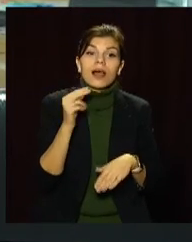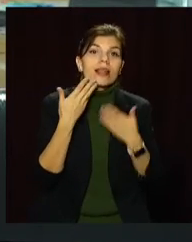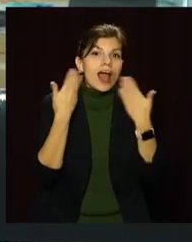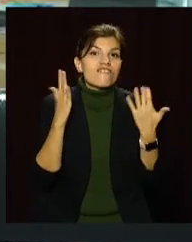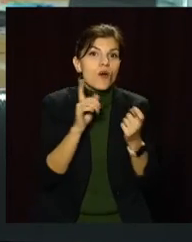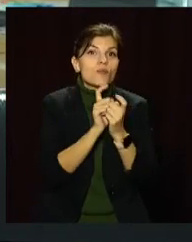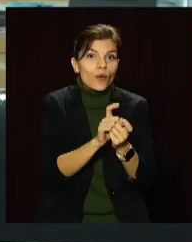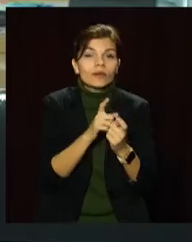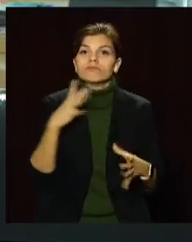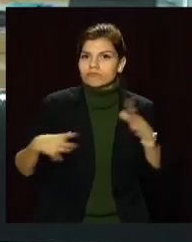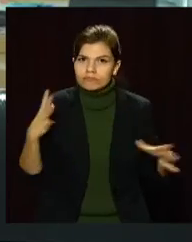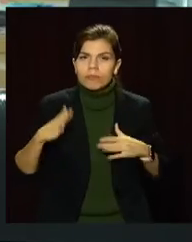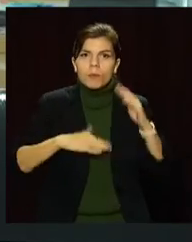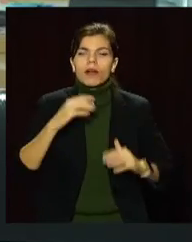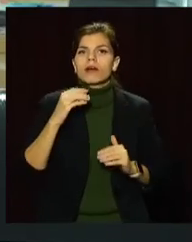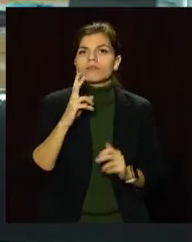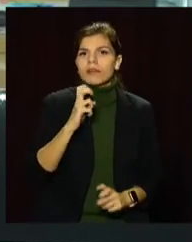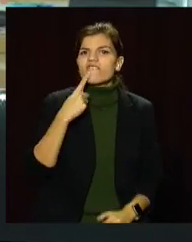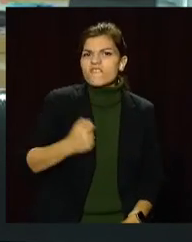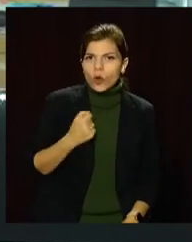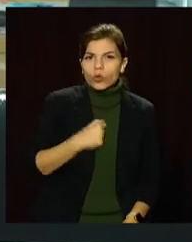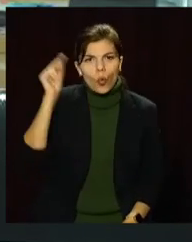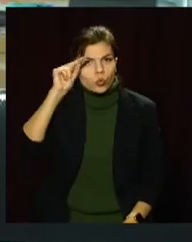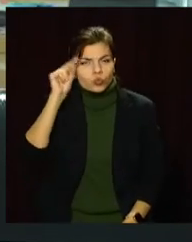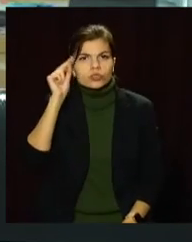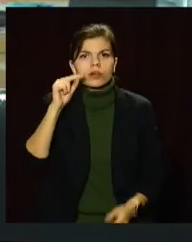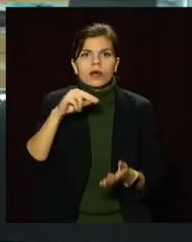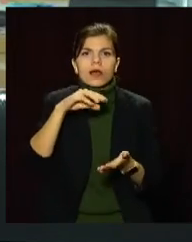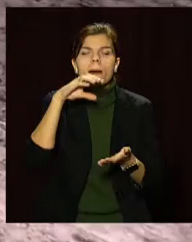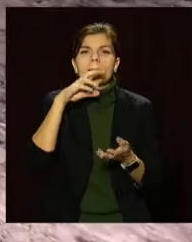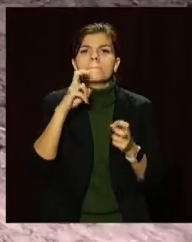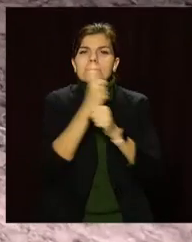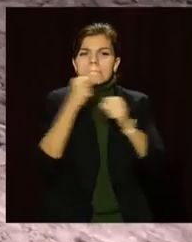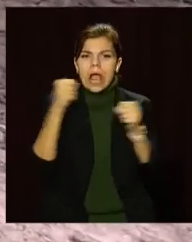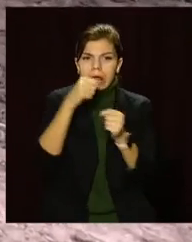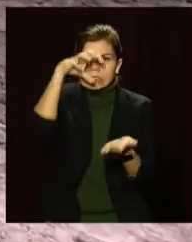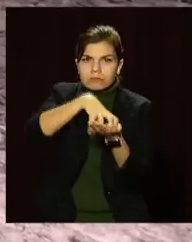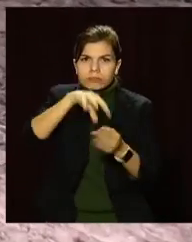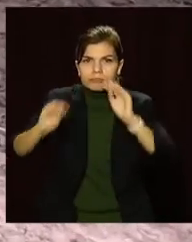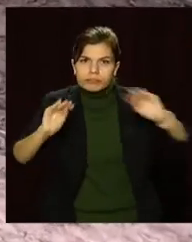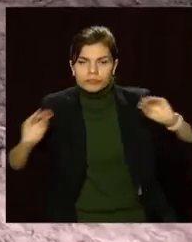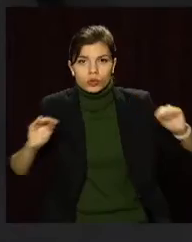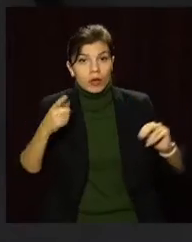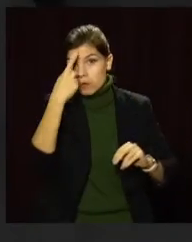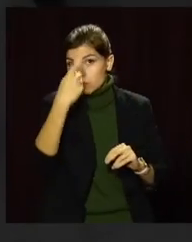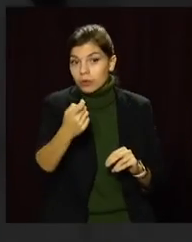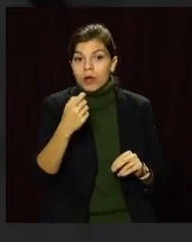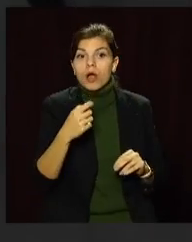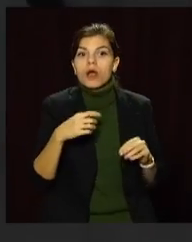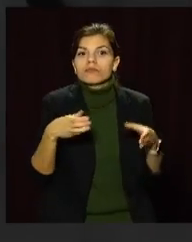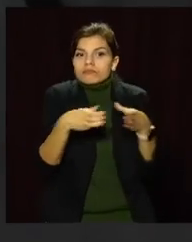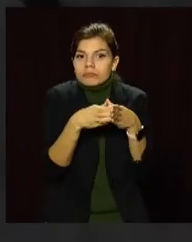практичні тренування військових. Вони вчаться облаштовувати мінно-вибухові загородження. Про це повідомляє пресслужба